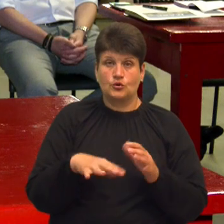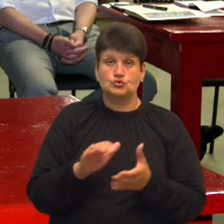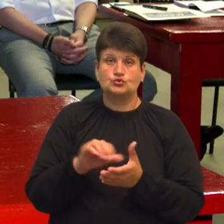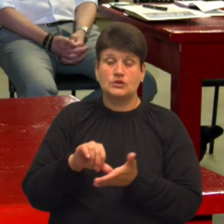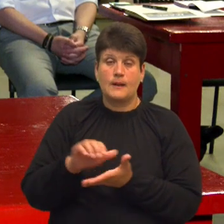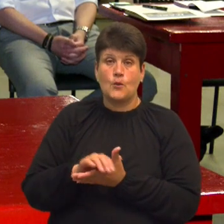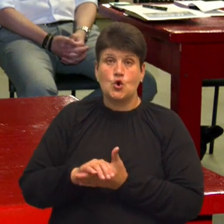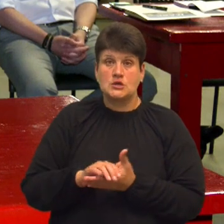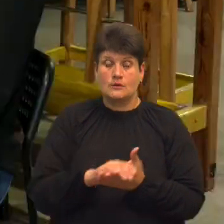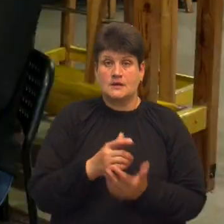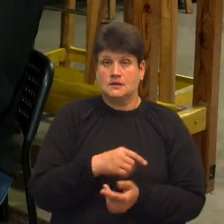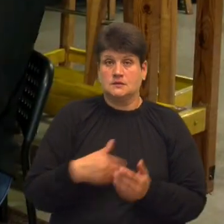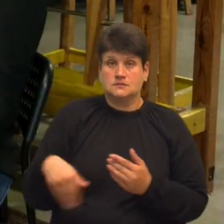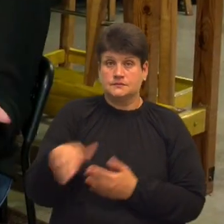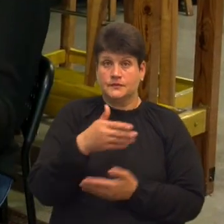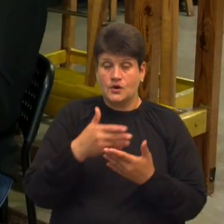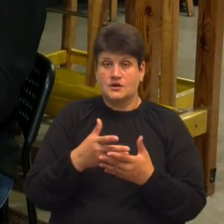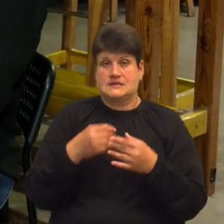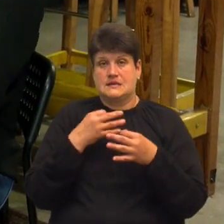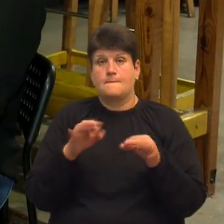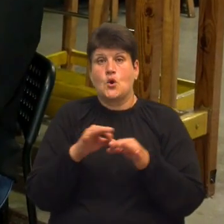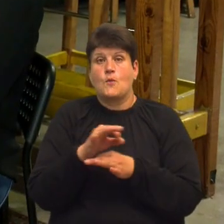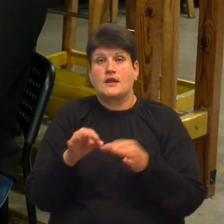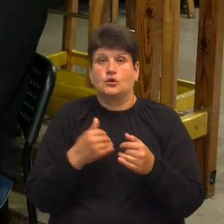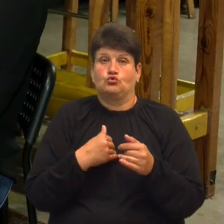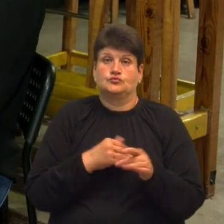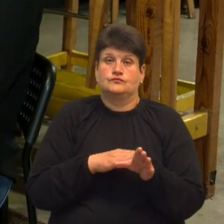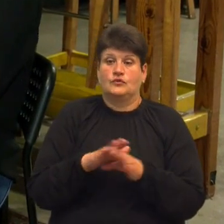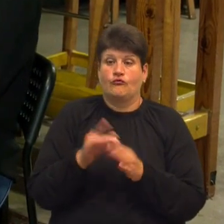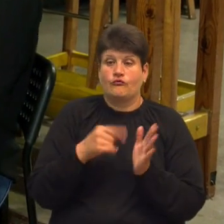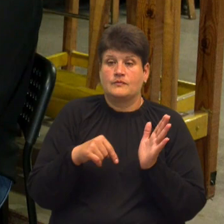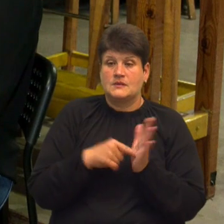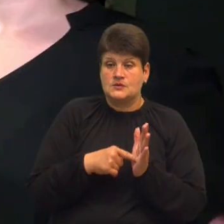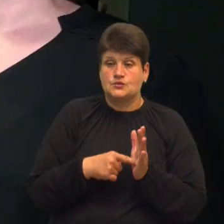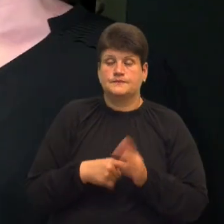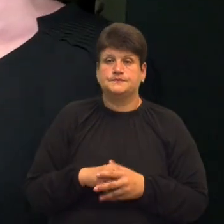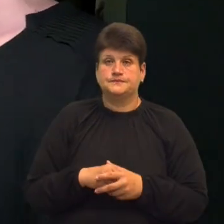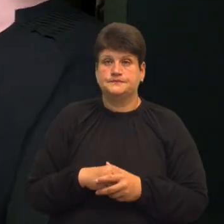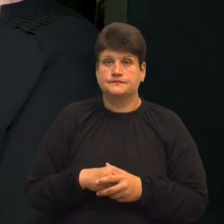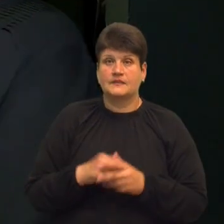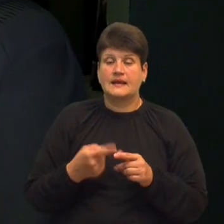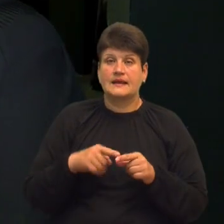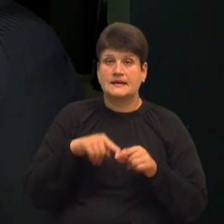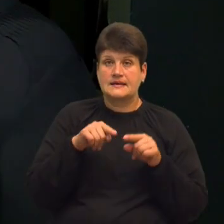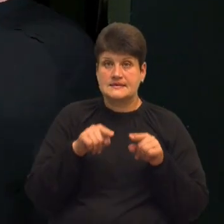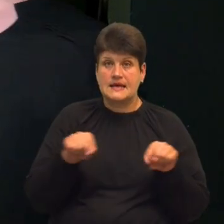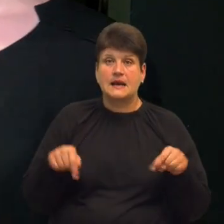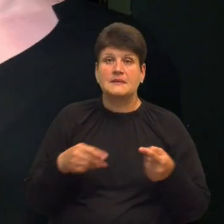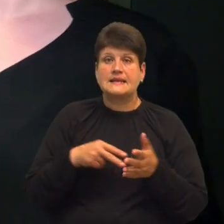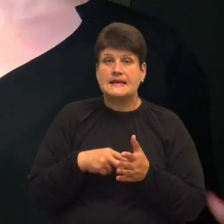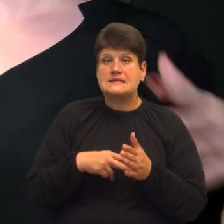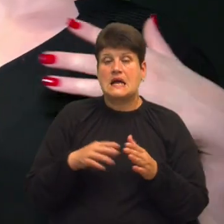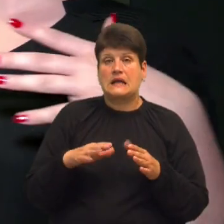розповіли про проєкти, які хотіли б реалізувати в місті. Про свою ідею розповіла тернополянка Тетяна. Центр для реабілітації тварин, які